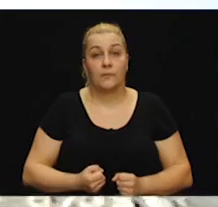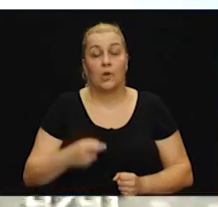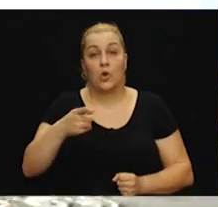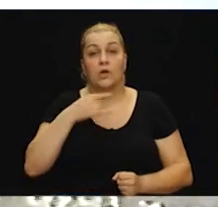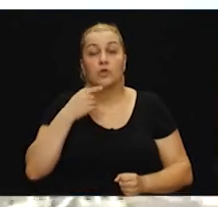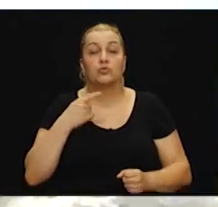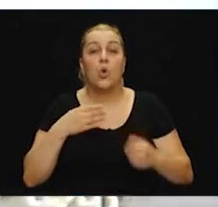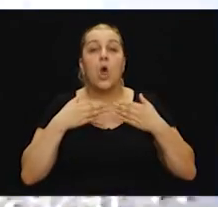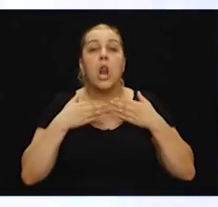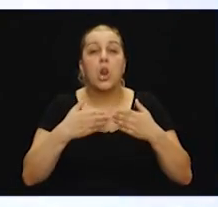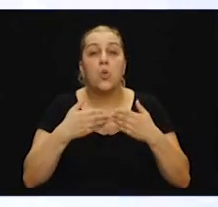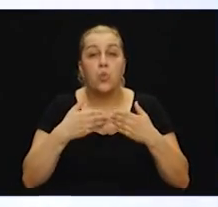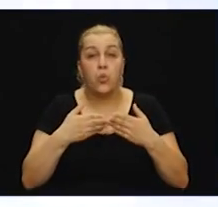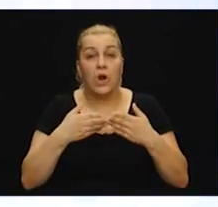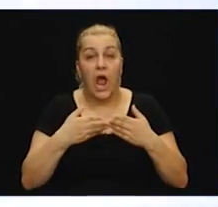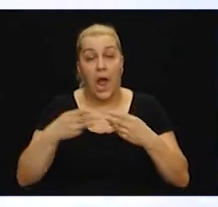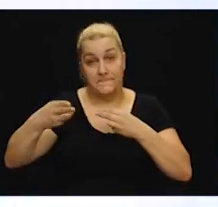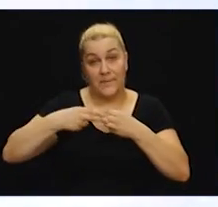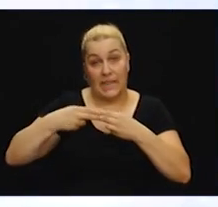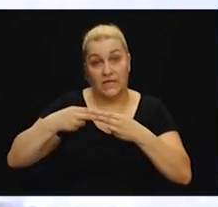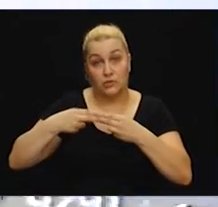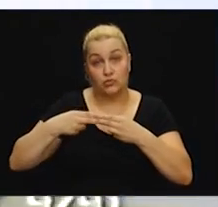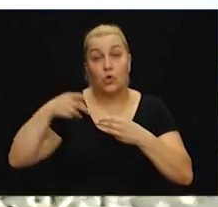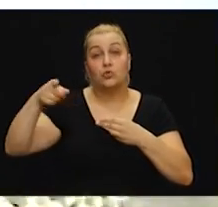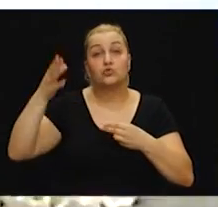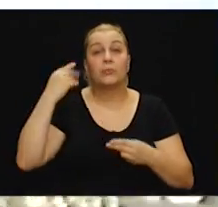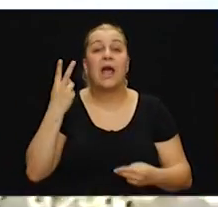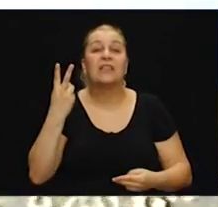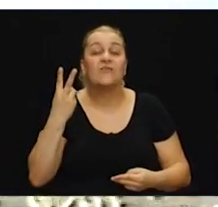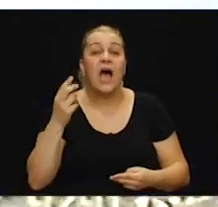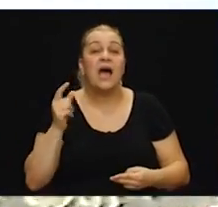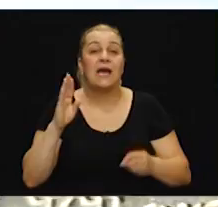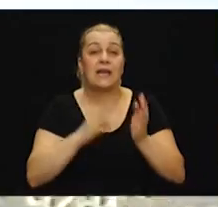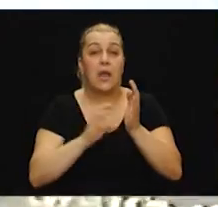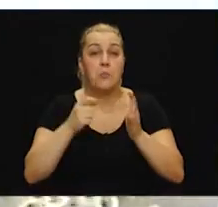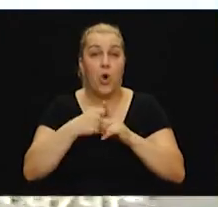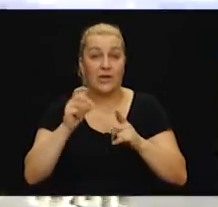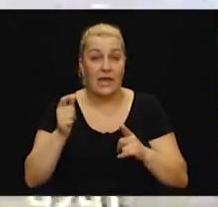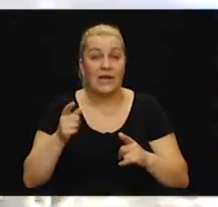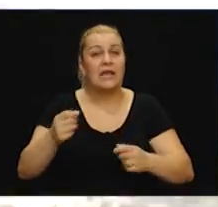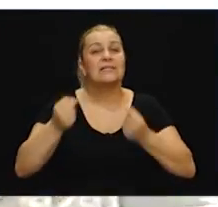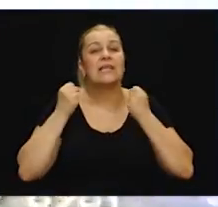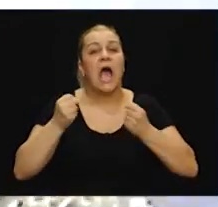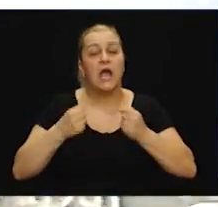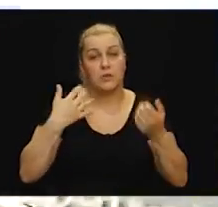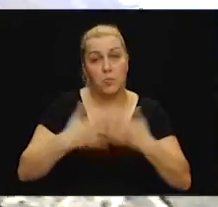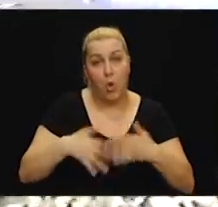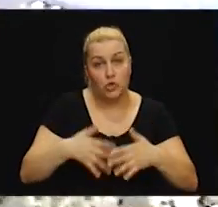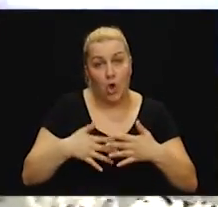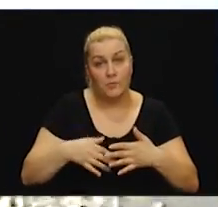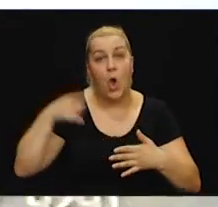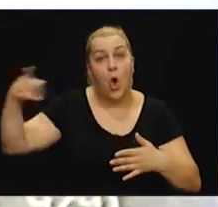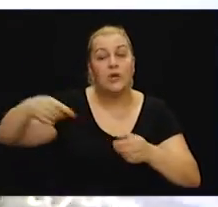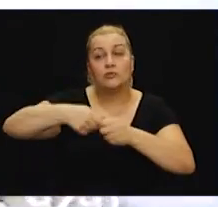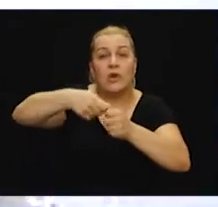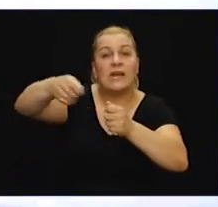lučka, luka, sama je blizina luke tu i tu su dva remorkera sa izrazito jakim motorima. I oni